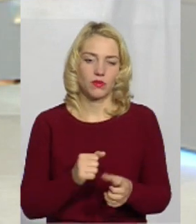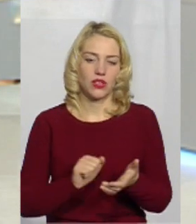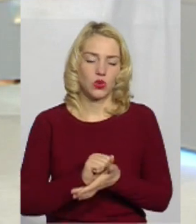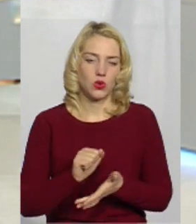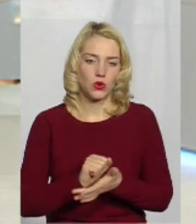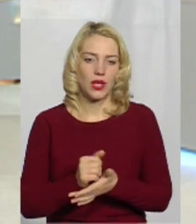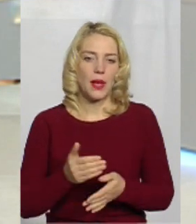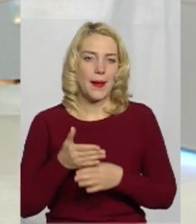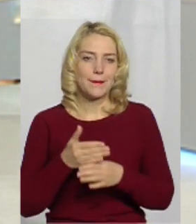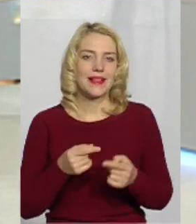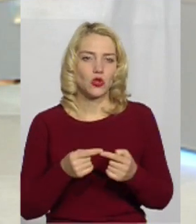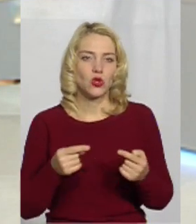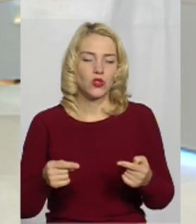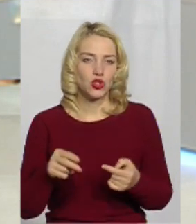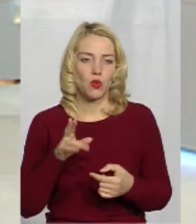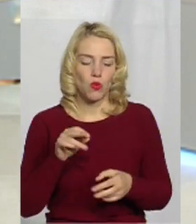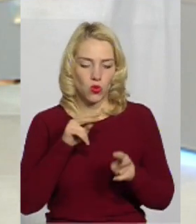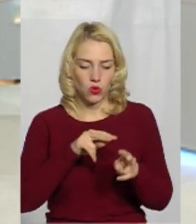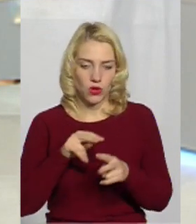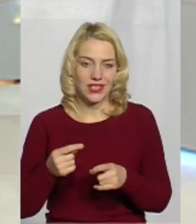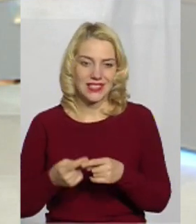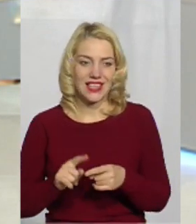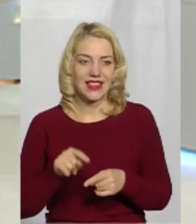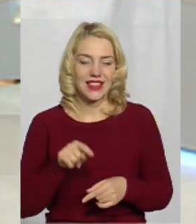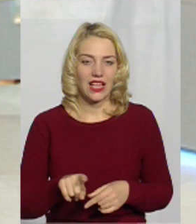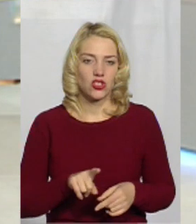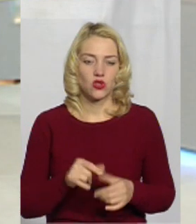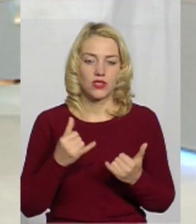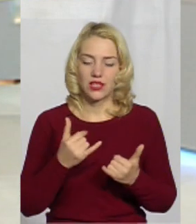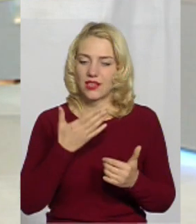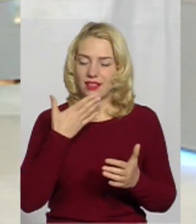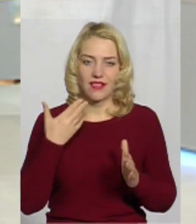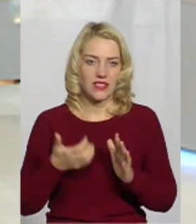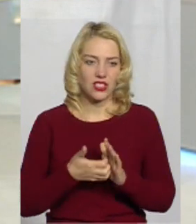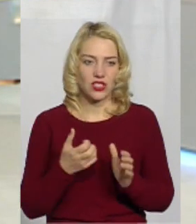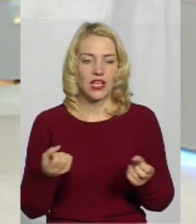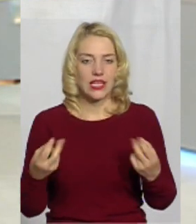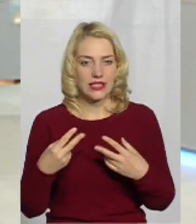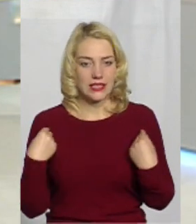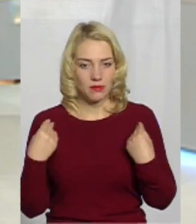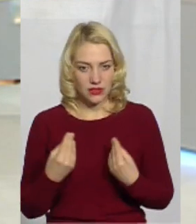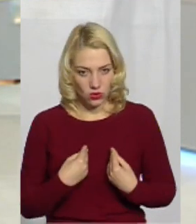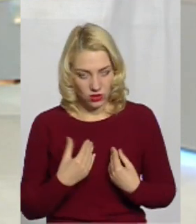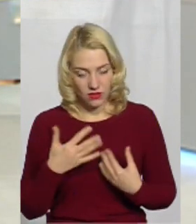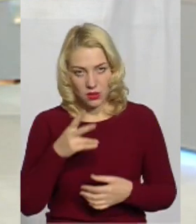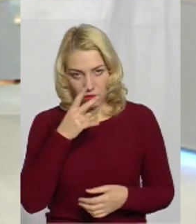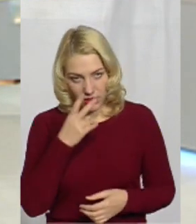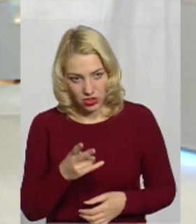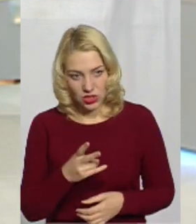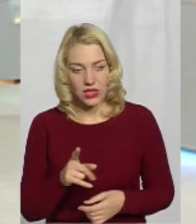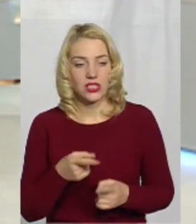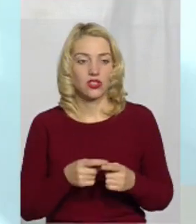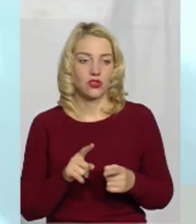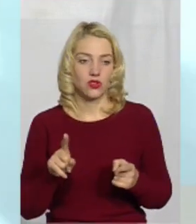методичок по догляду. Це те, чого і зараз не вистачає. Ну, спецодяг ви вже бачили. Знову ж, вивертаємося до